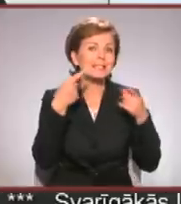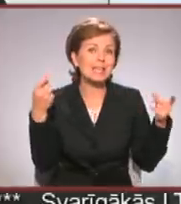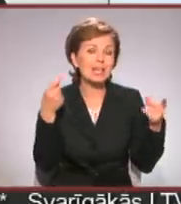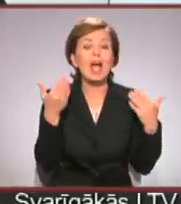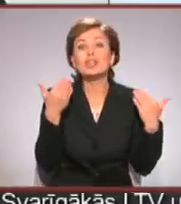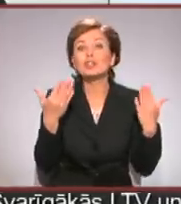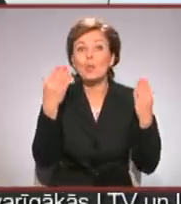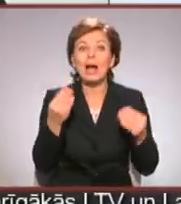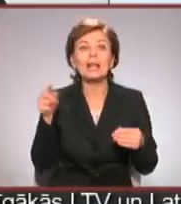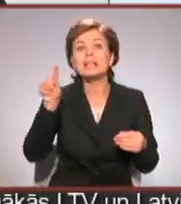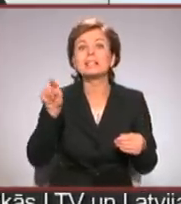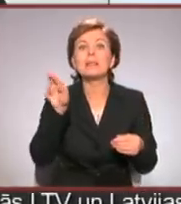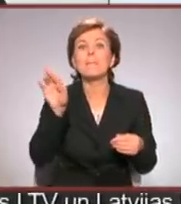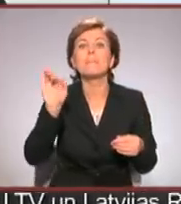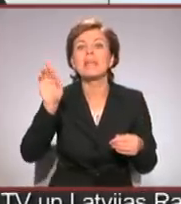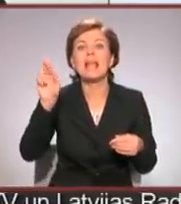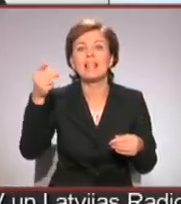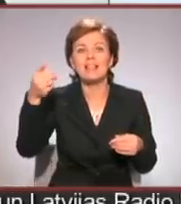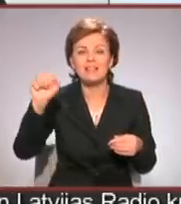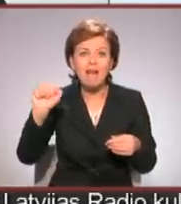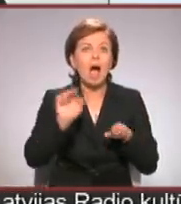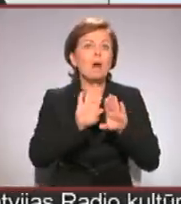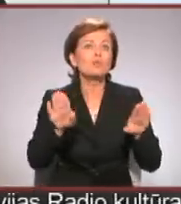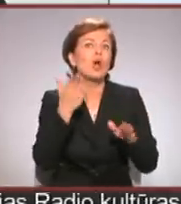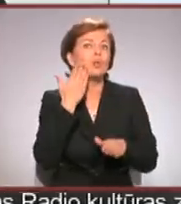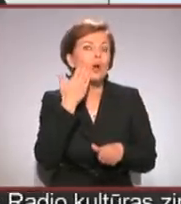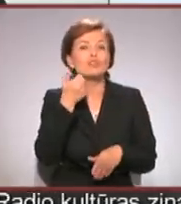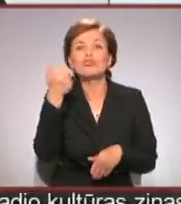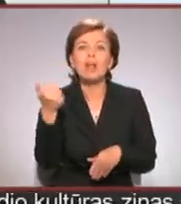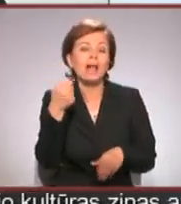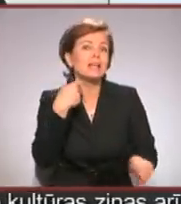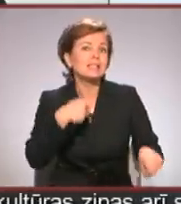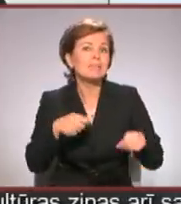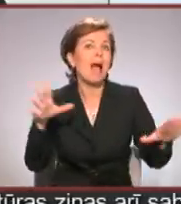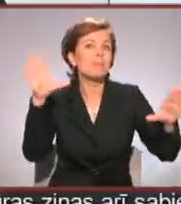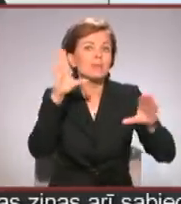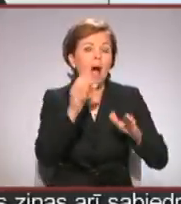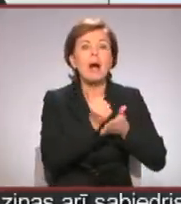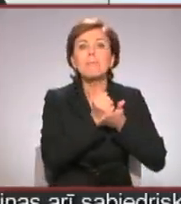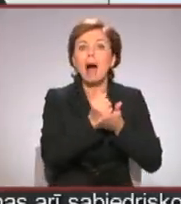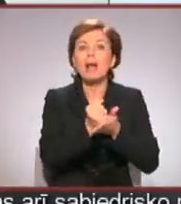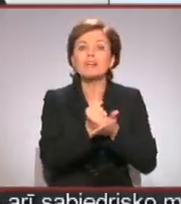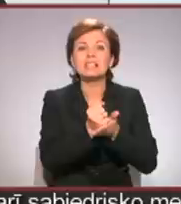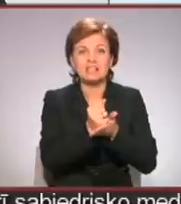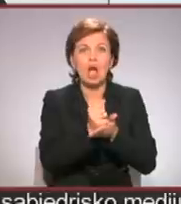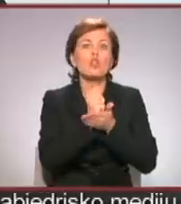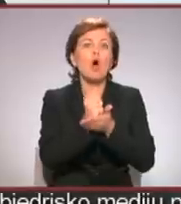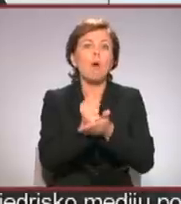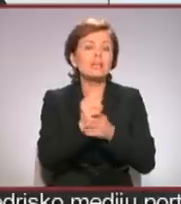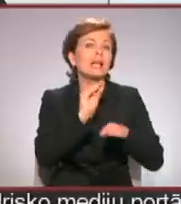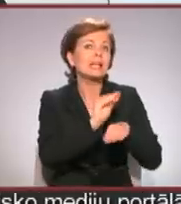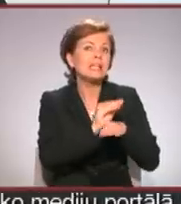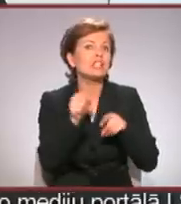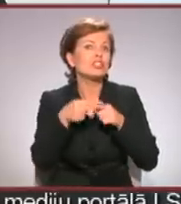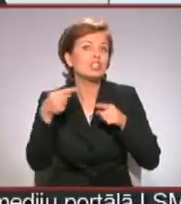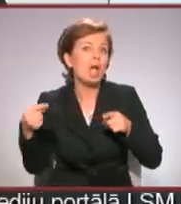Šodien Smīļa muzejā tika nosaukti šī gada Spēlmaņu naktas balvas nominanti. Kritiķi atzīst, ka sezona mūsu teātros ir bijusi